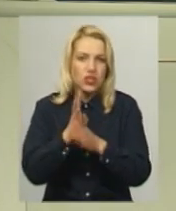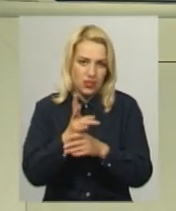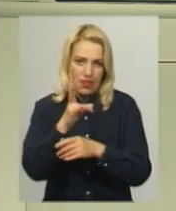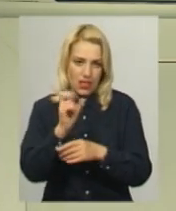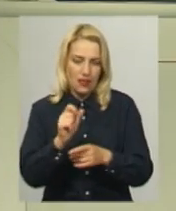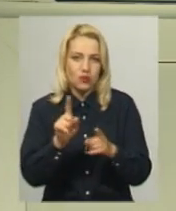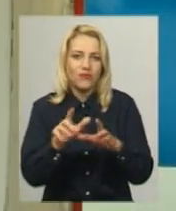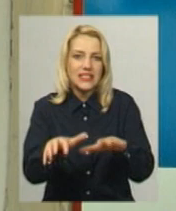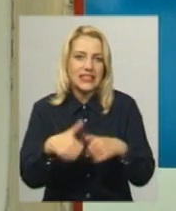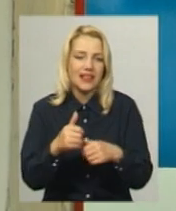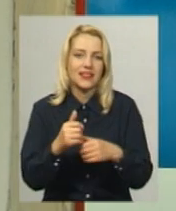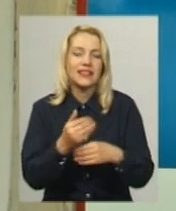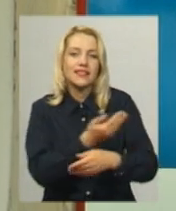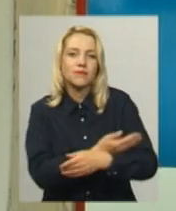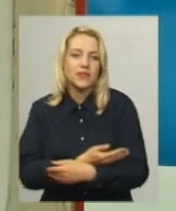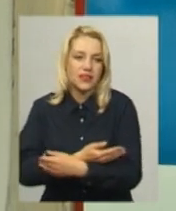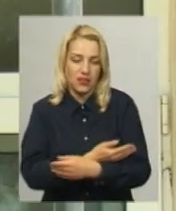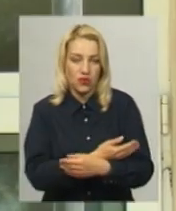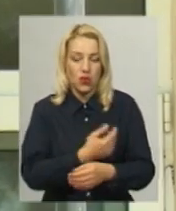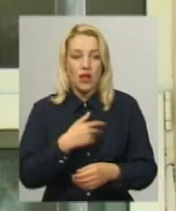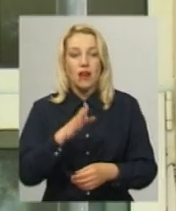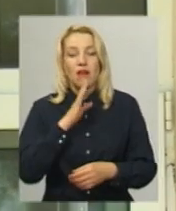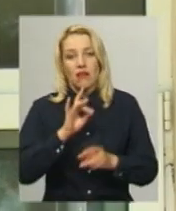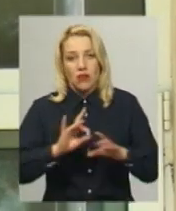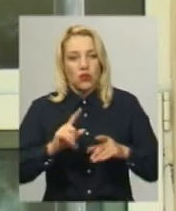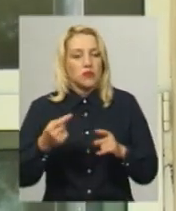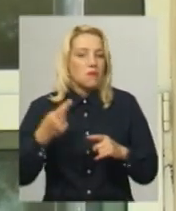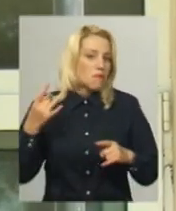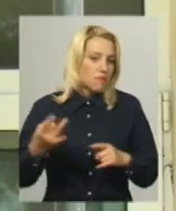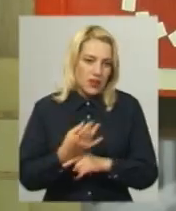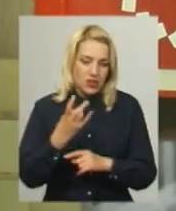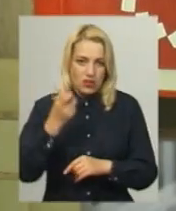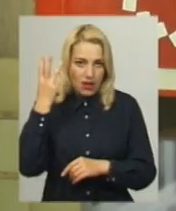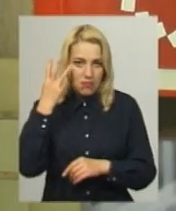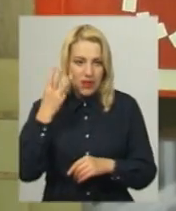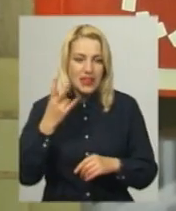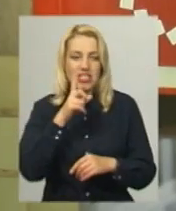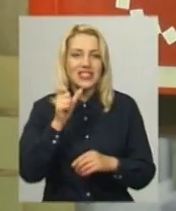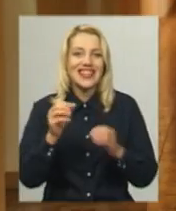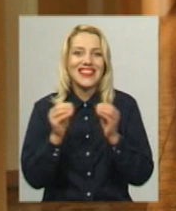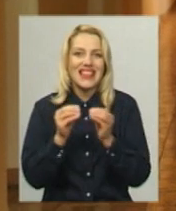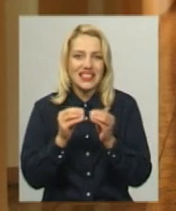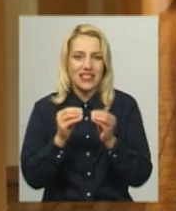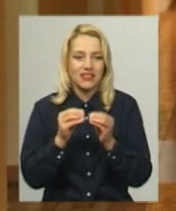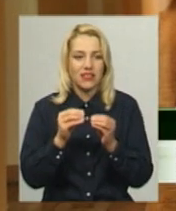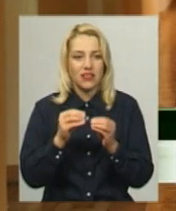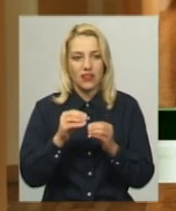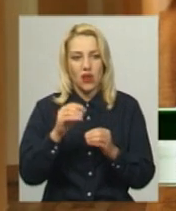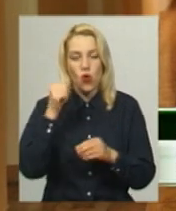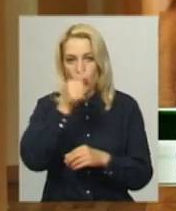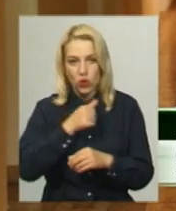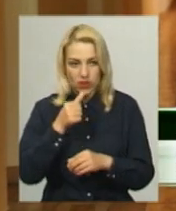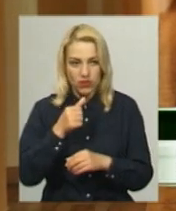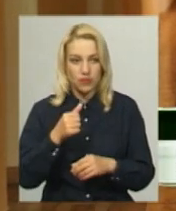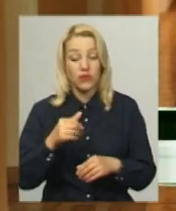І додала, що це перший такий випадок на Хмельниччині за 10 років існування вікон. В області таких боксів 19. Випадки були, коли ми знаходили